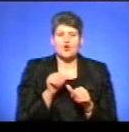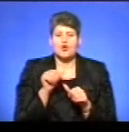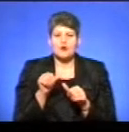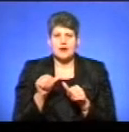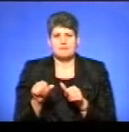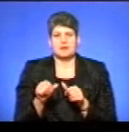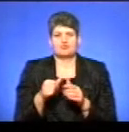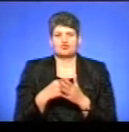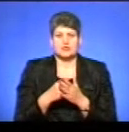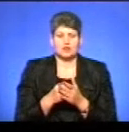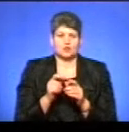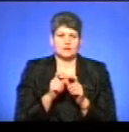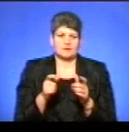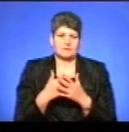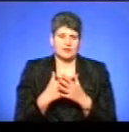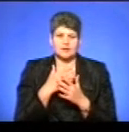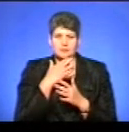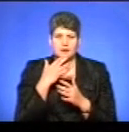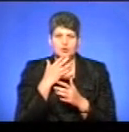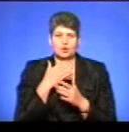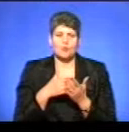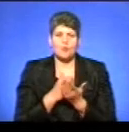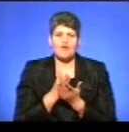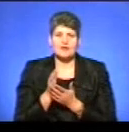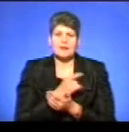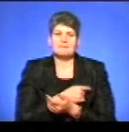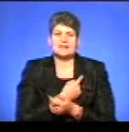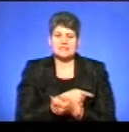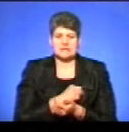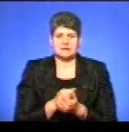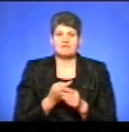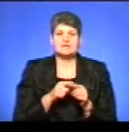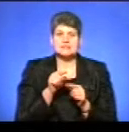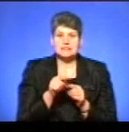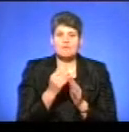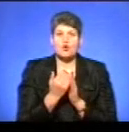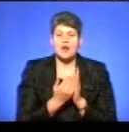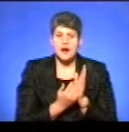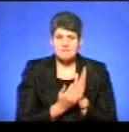установ. Наприклад, багатопрофільна медицина. Так, значить, в цій програмі